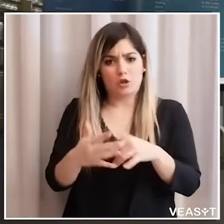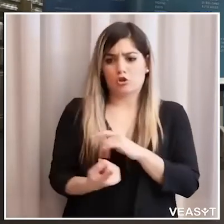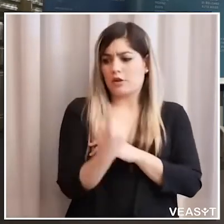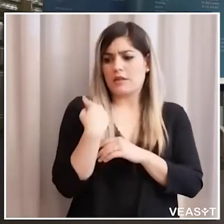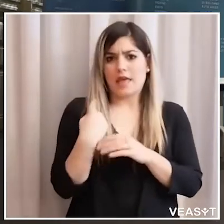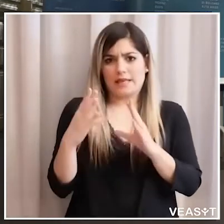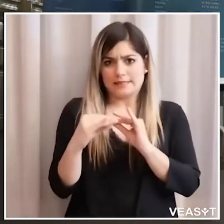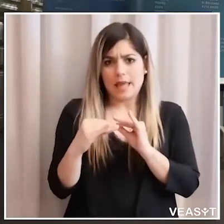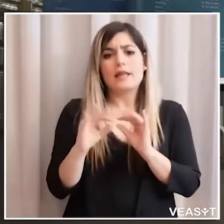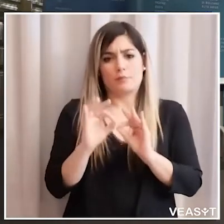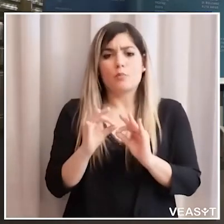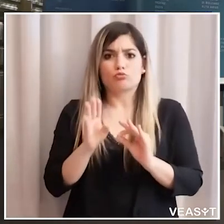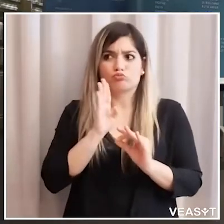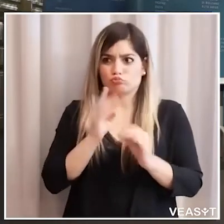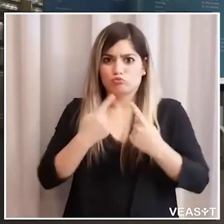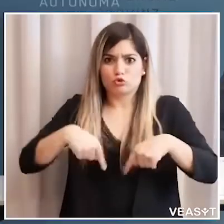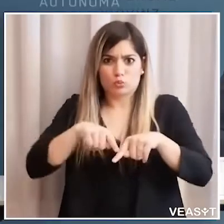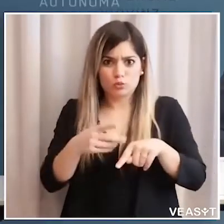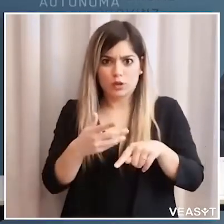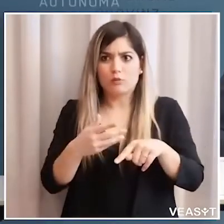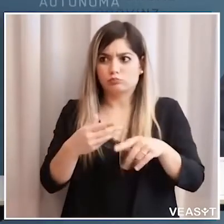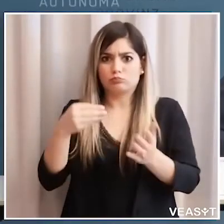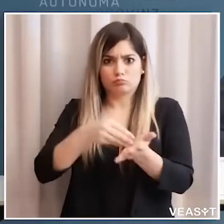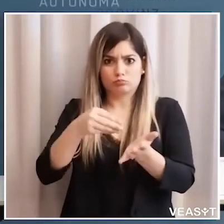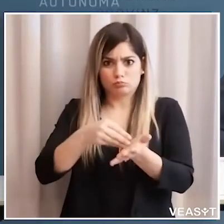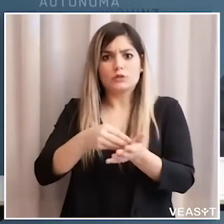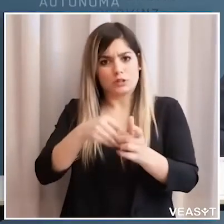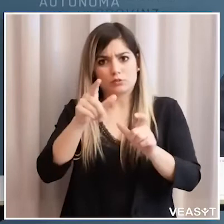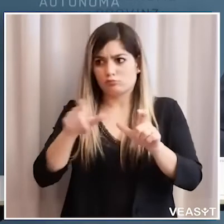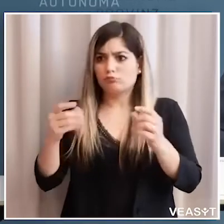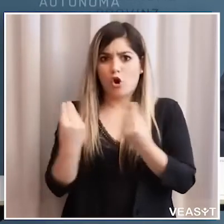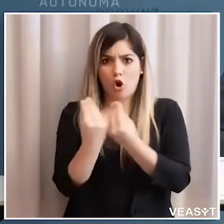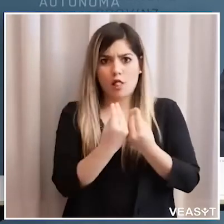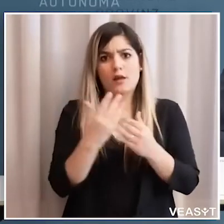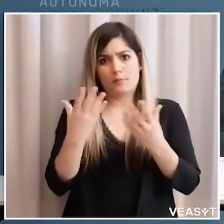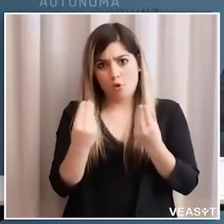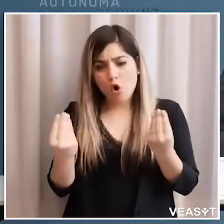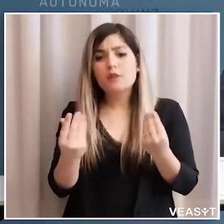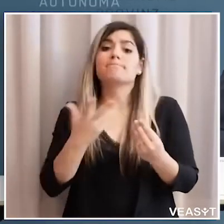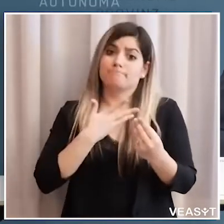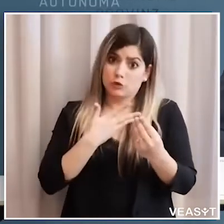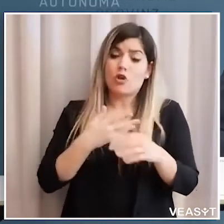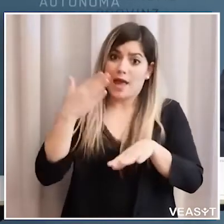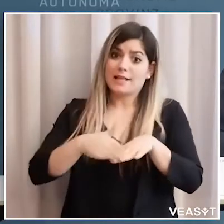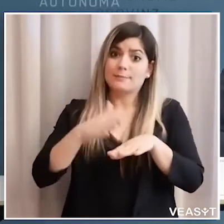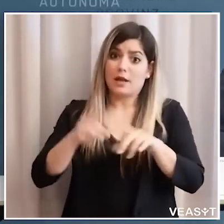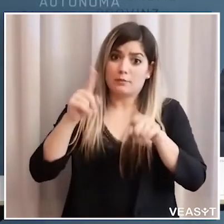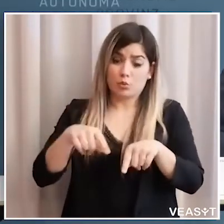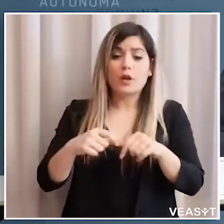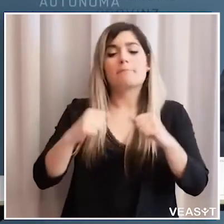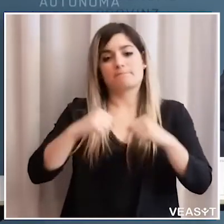ieri sera dopo un proficuo lavoro in giunta hanno collaborato tutti i colleghi ovviamente gli esperti di